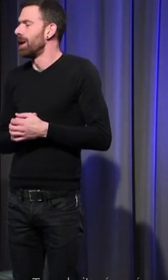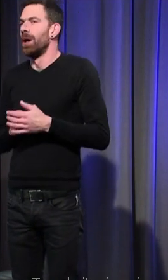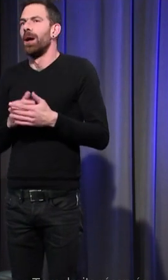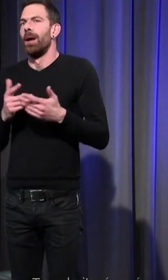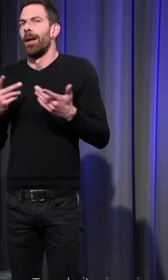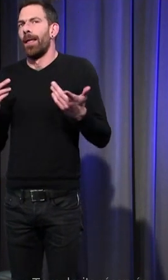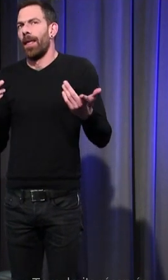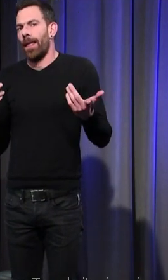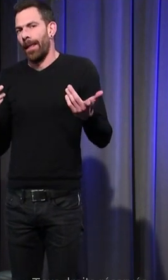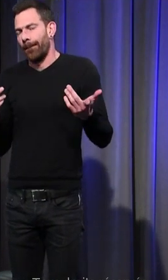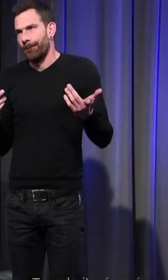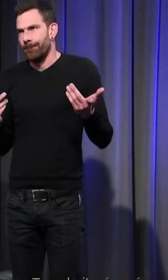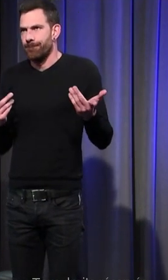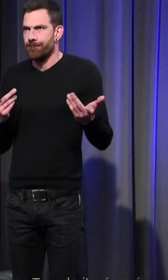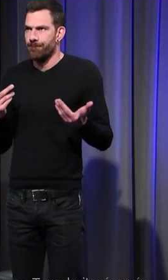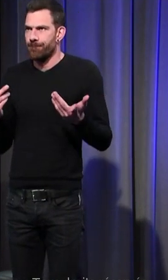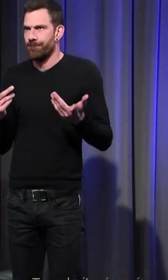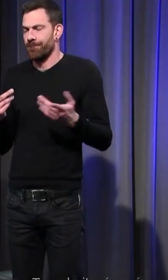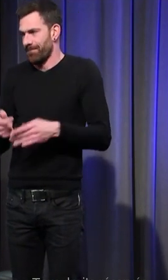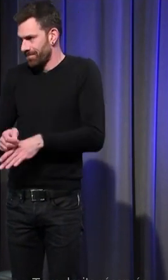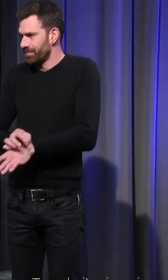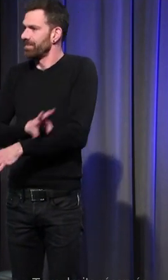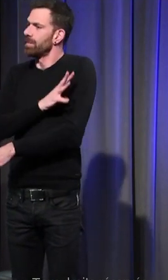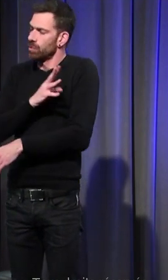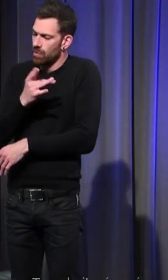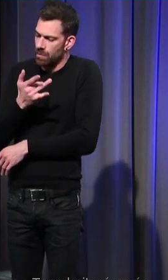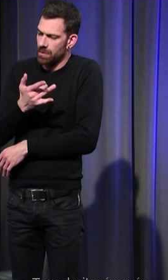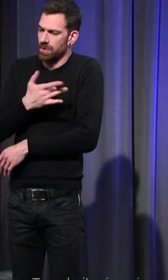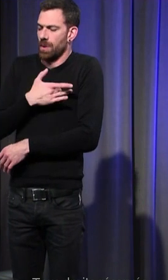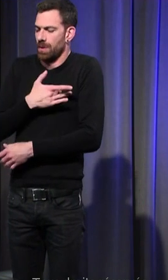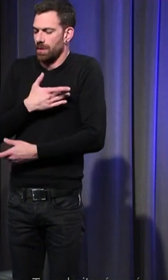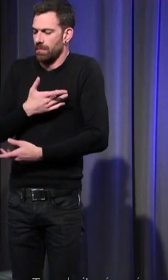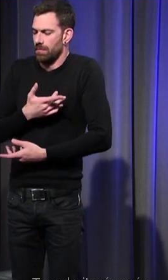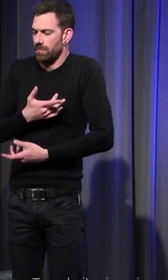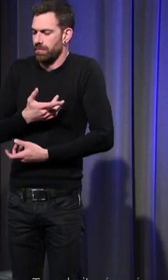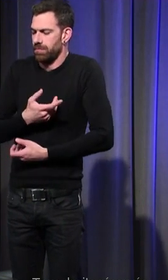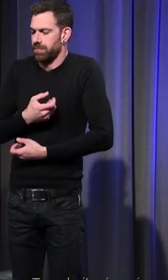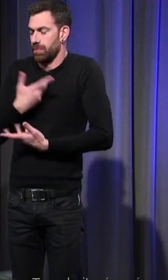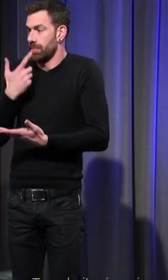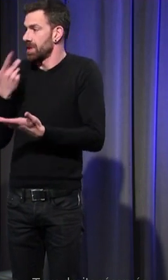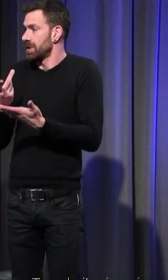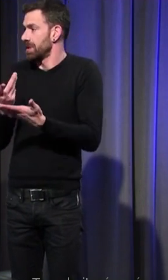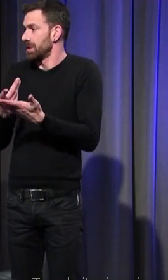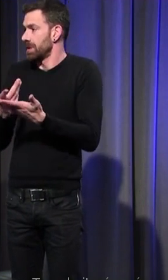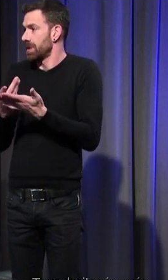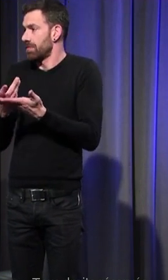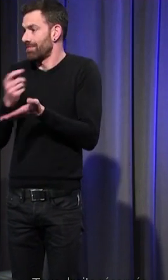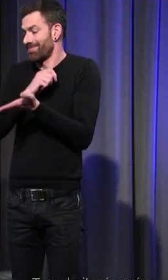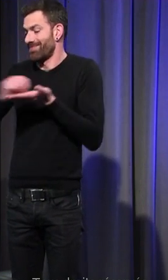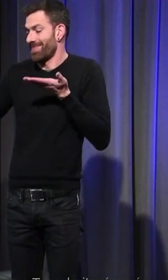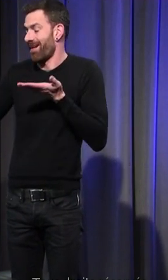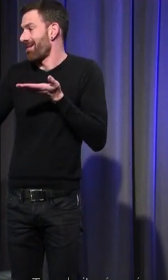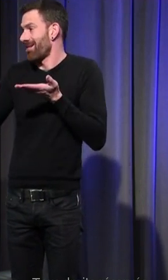c'est l'émotion le sentiment le plus envahissant dans les sources que nous